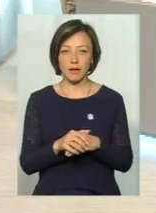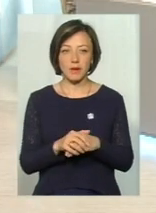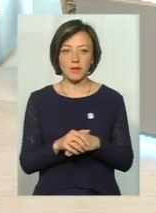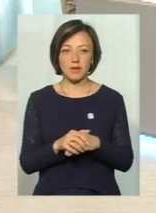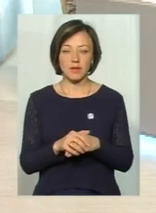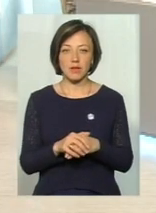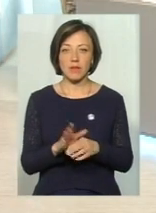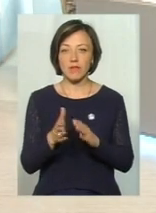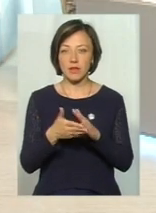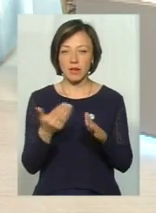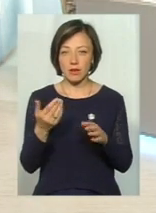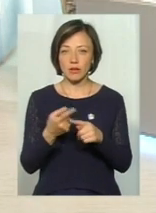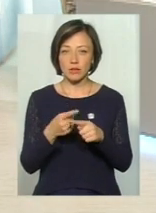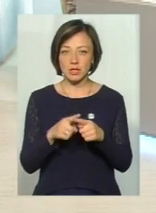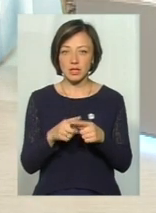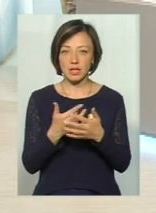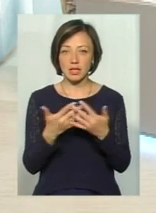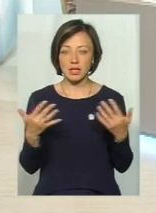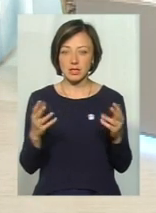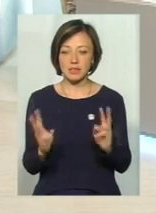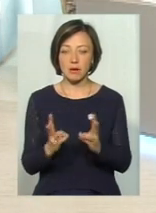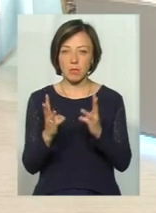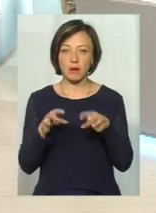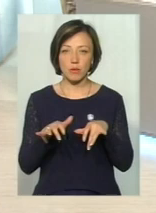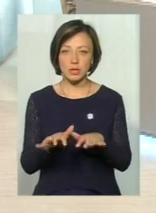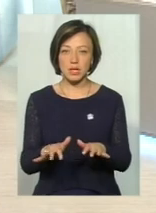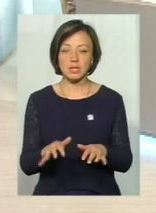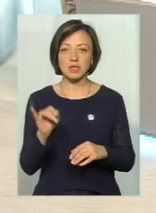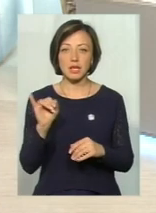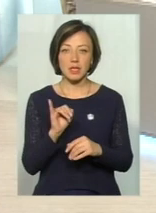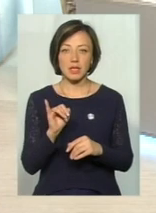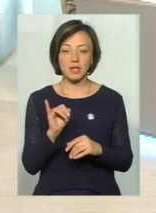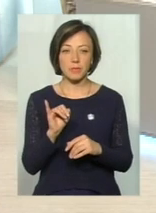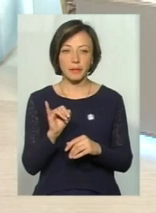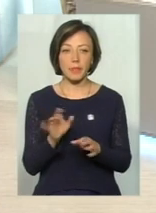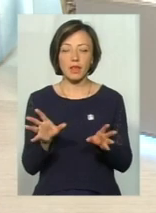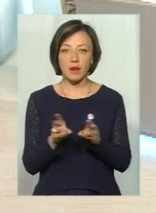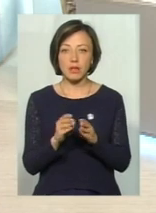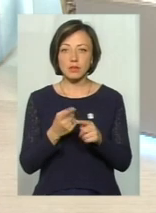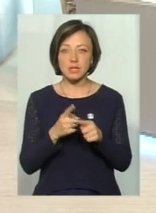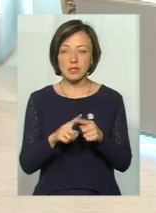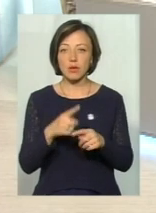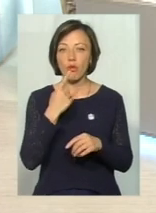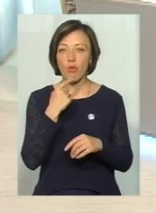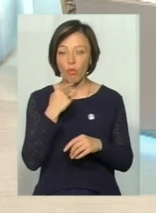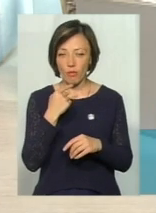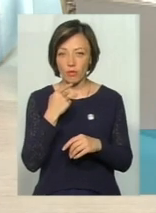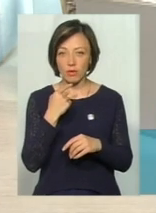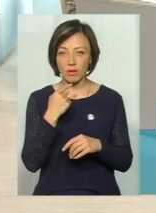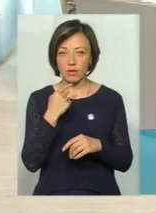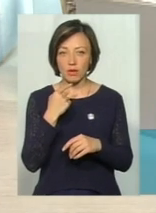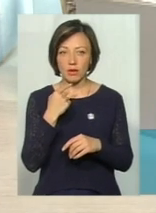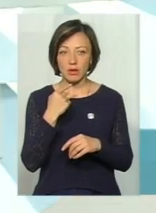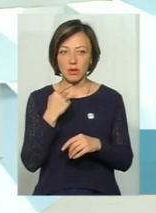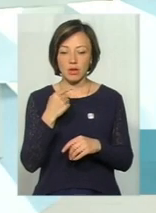відповідно, викликаючи різні запальні процеси, і разом з тим сама кров, тобто і